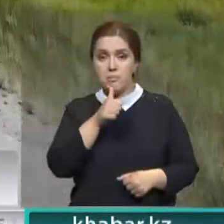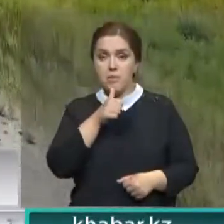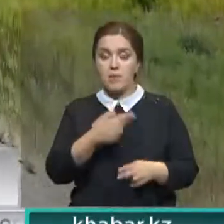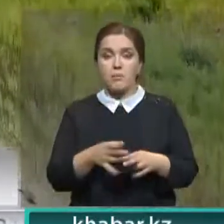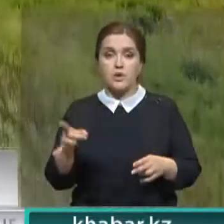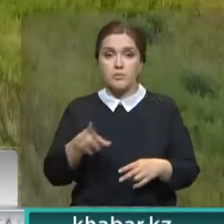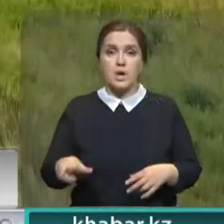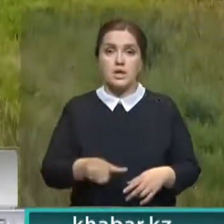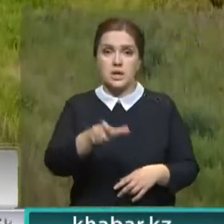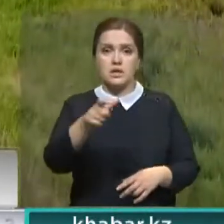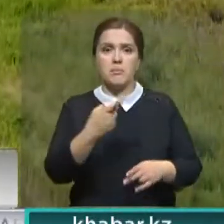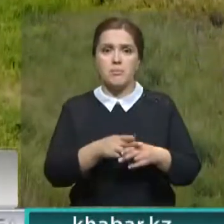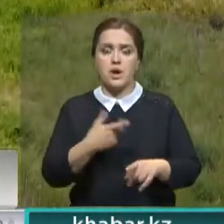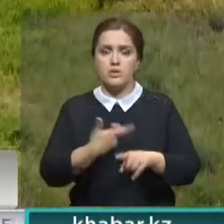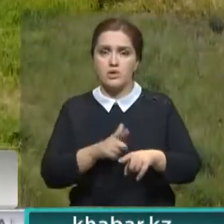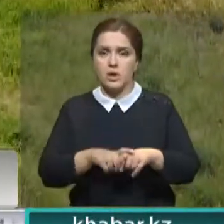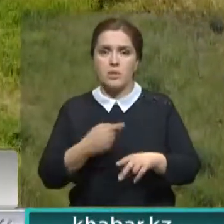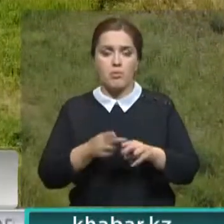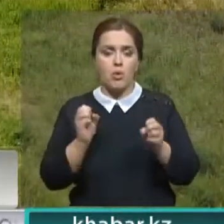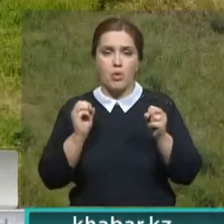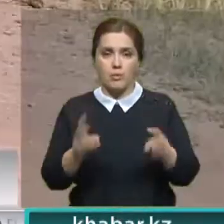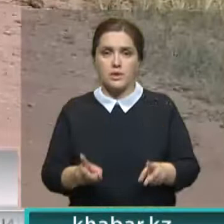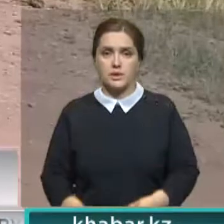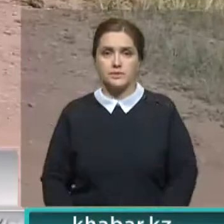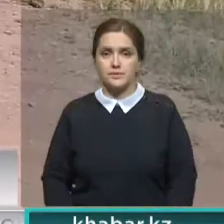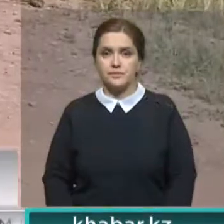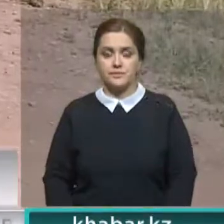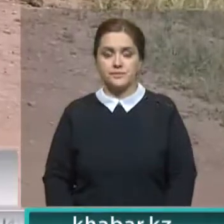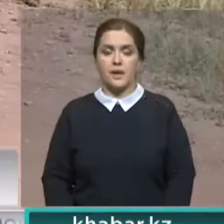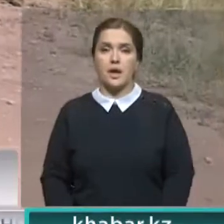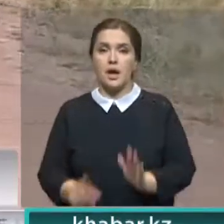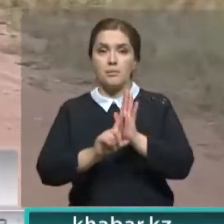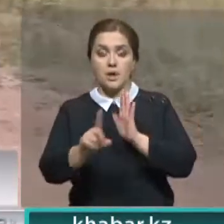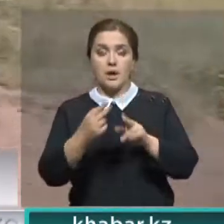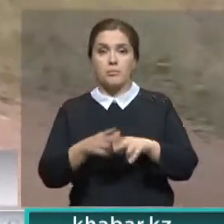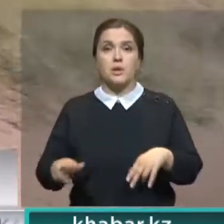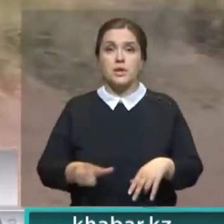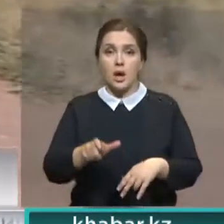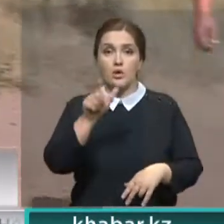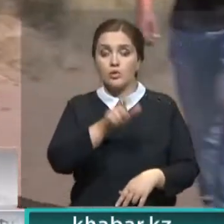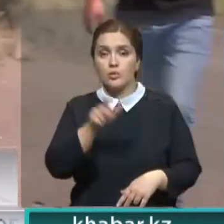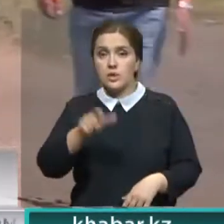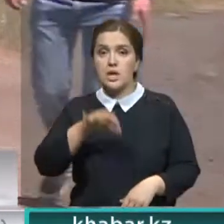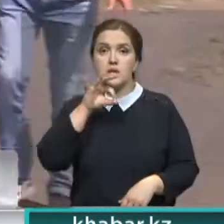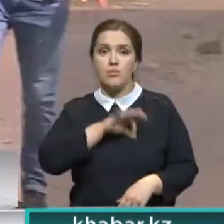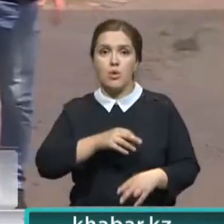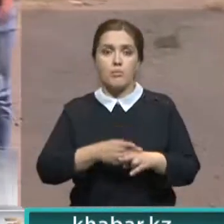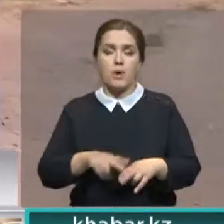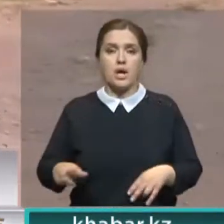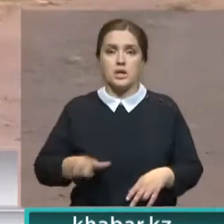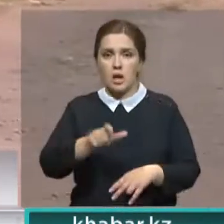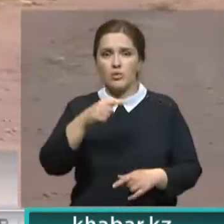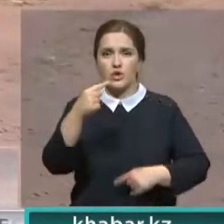трассы хоть и не совсем аварийный, но вот потенциально опасный вполне. Проезжая этот участок, люди используют полевые дороги.